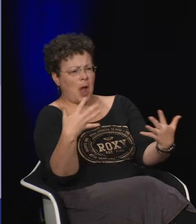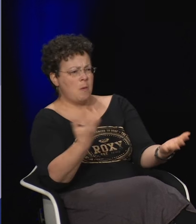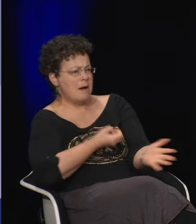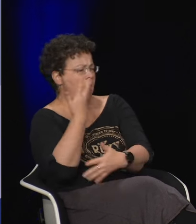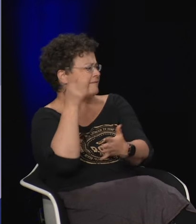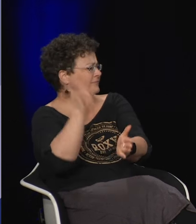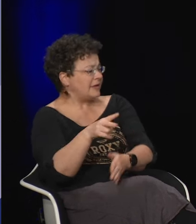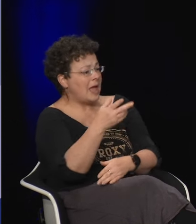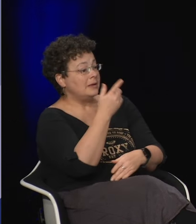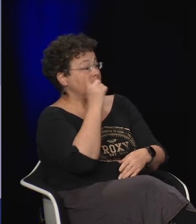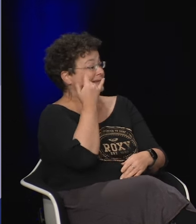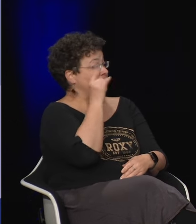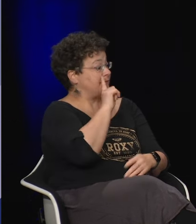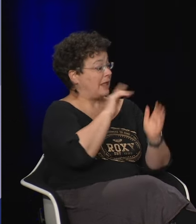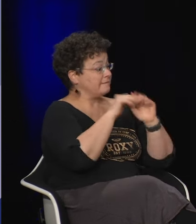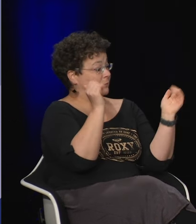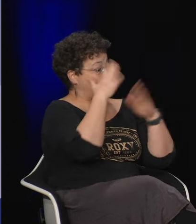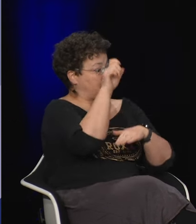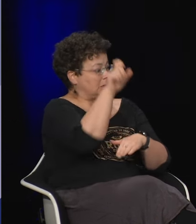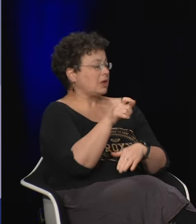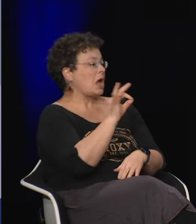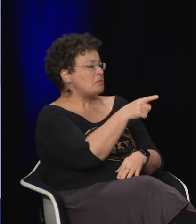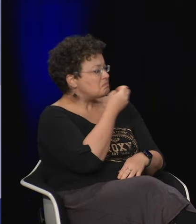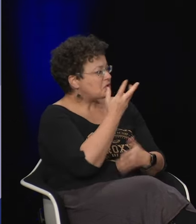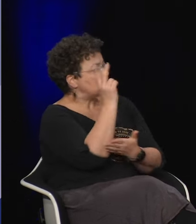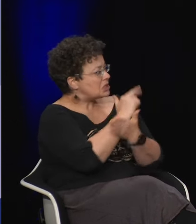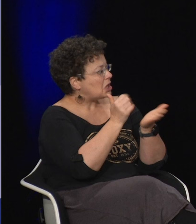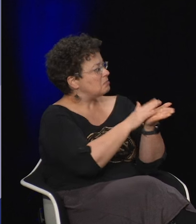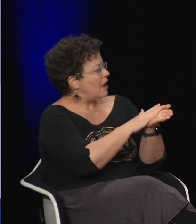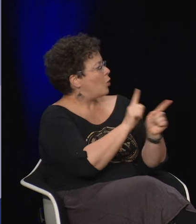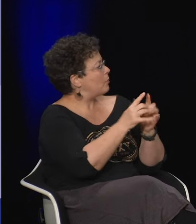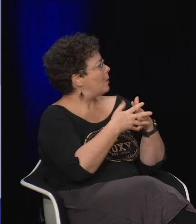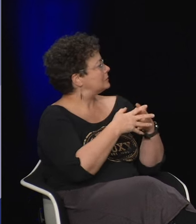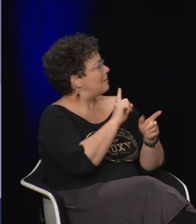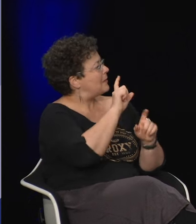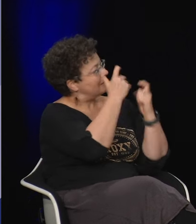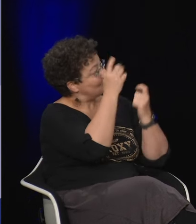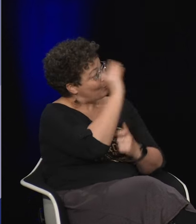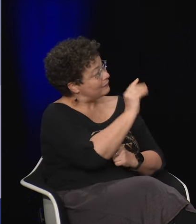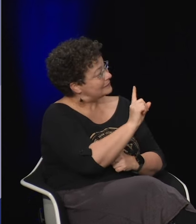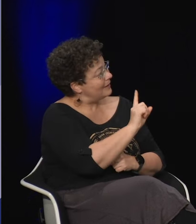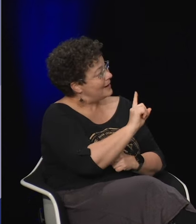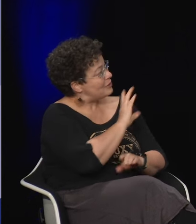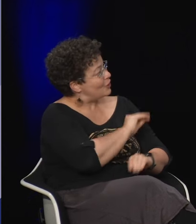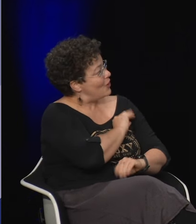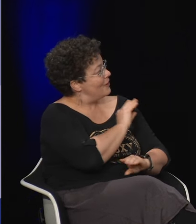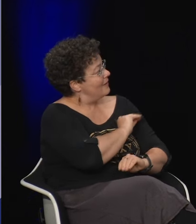faisait un portrait oh c'est magnifique et puis si la femme fait la même chose on va lui dire bravo vous avez bien dessiné